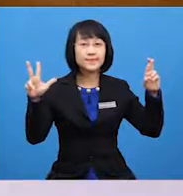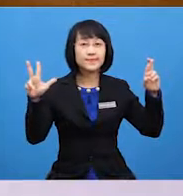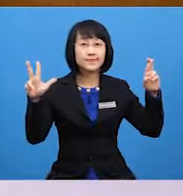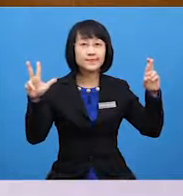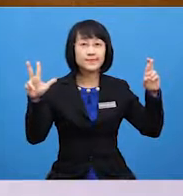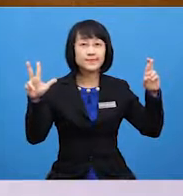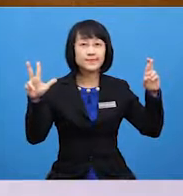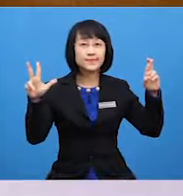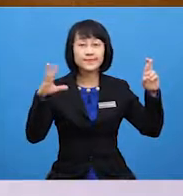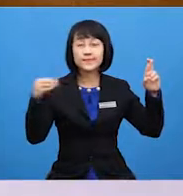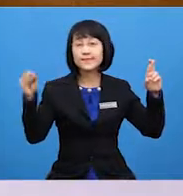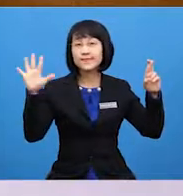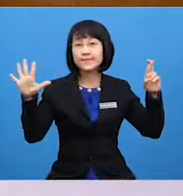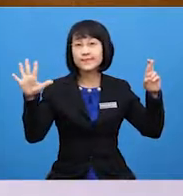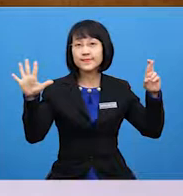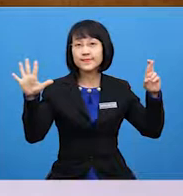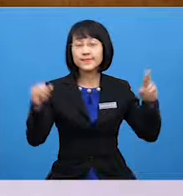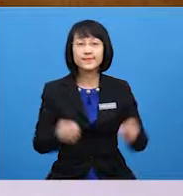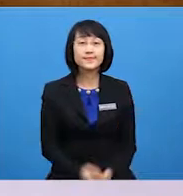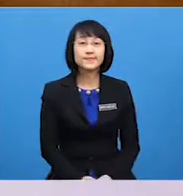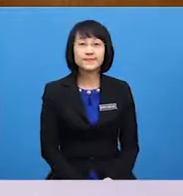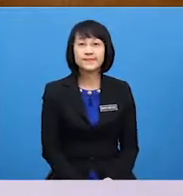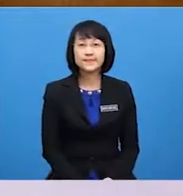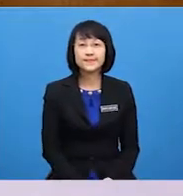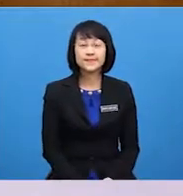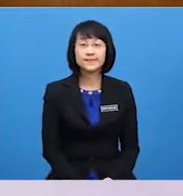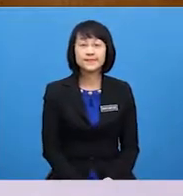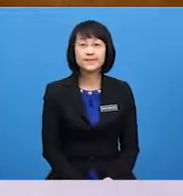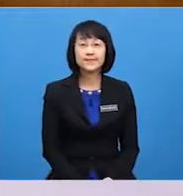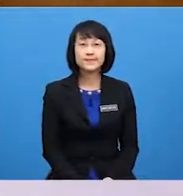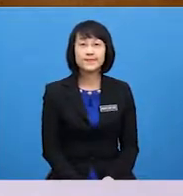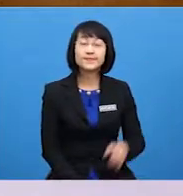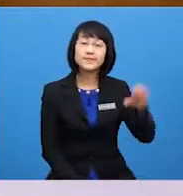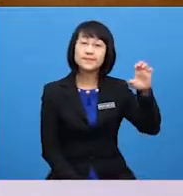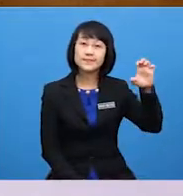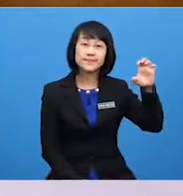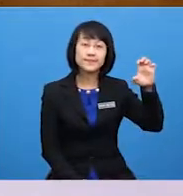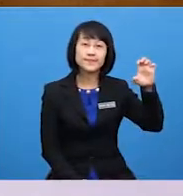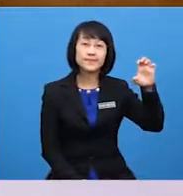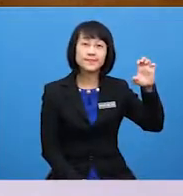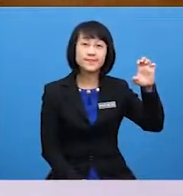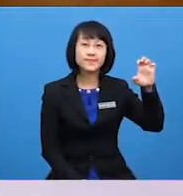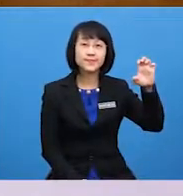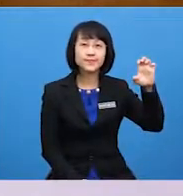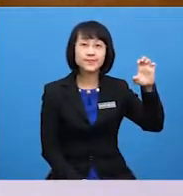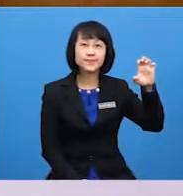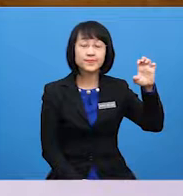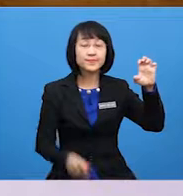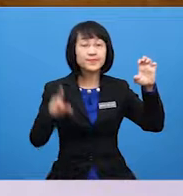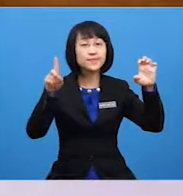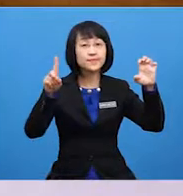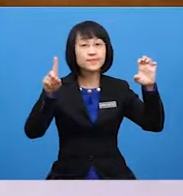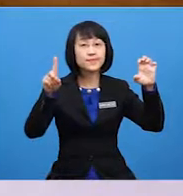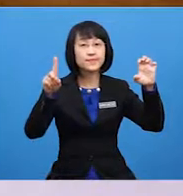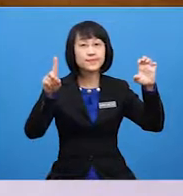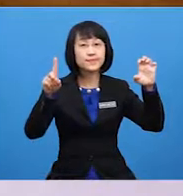And five Letter E Is One